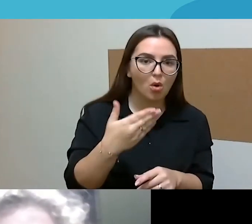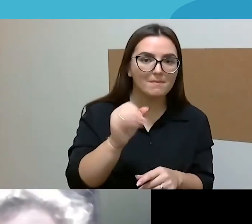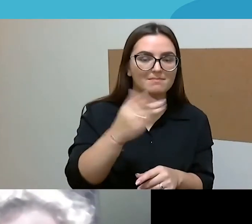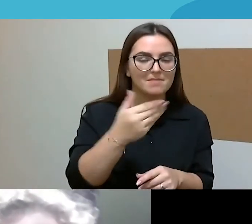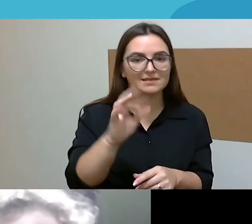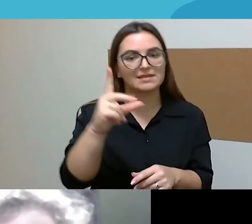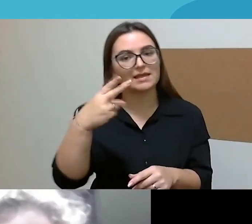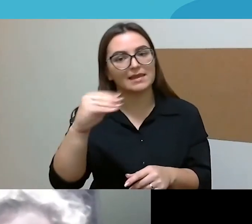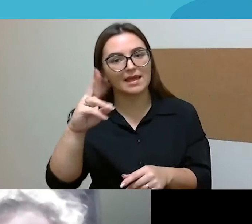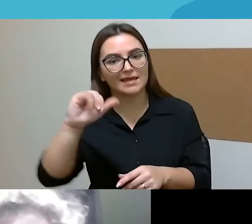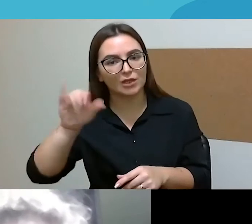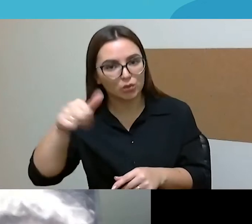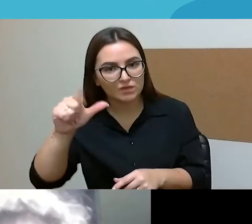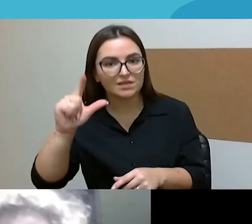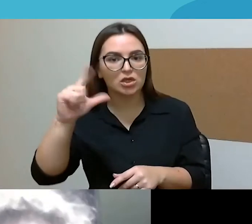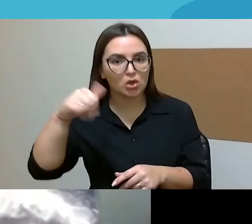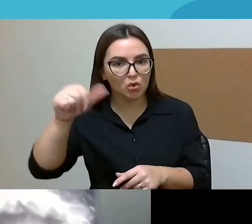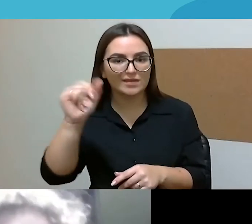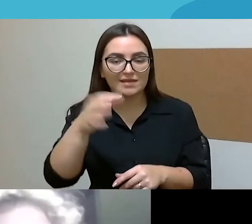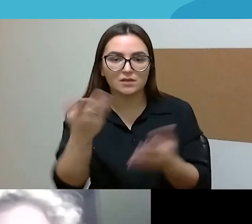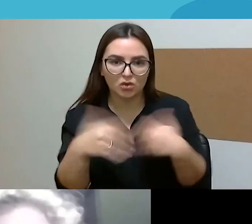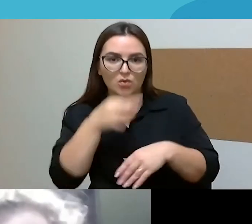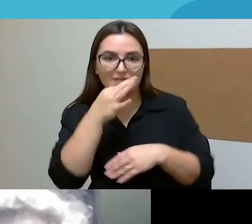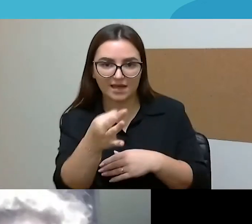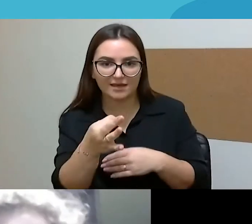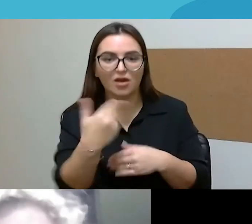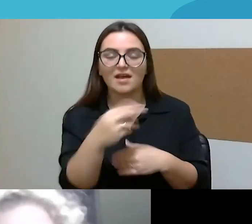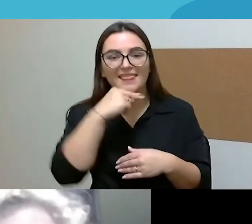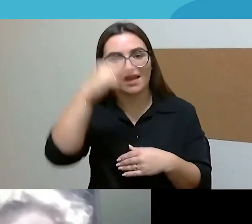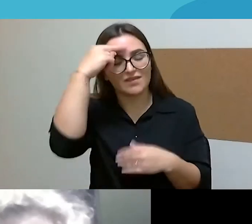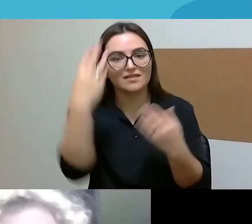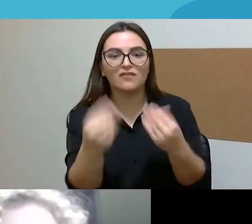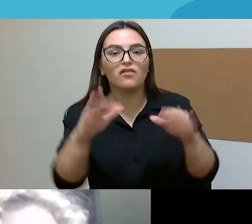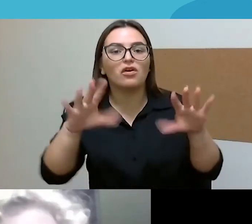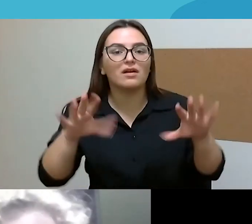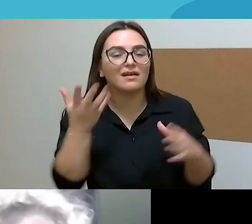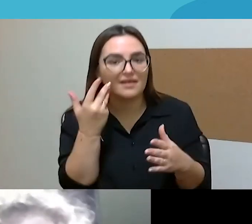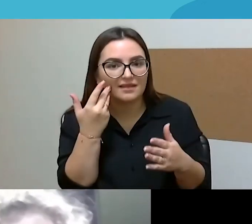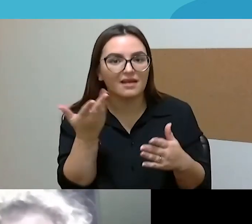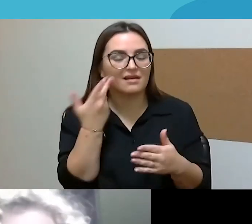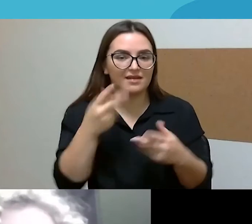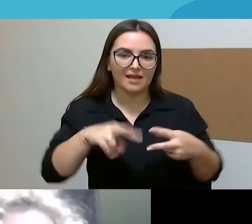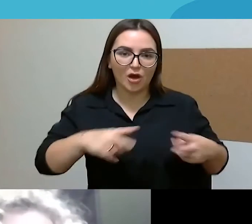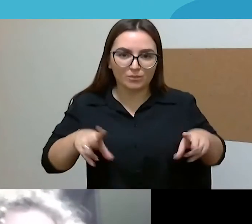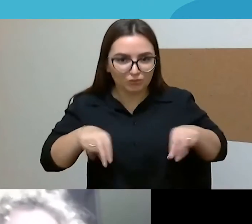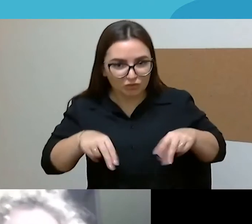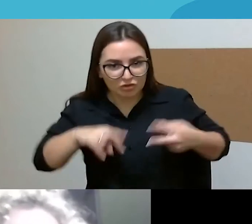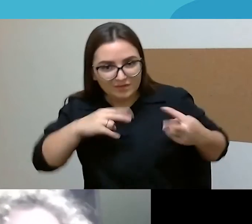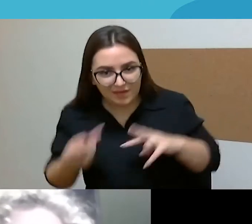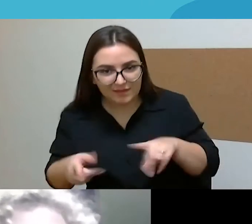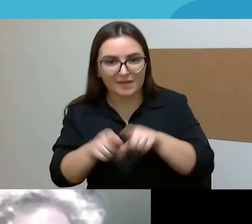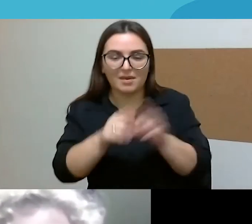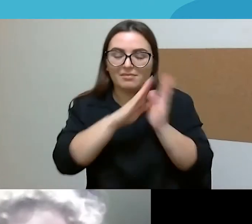kalbėjo, kas yra ta tėvystė, kada tu ir sauskelnes keiti, ir nemėgi, ir pavarksti, ir visokių tokių iškuškų. Žodžiu, yra